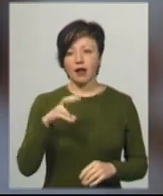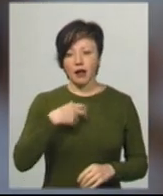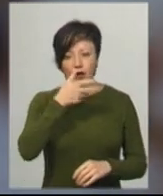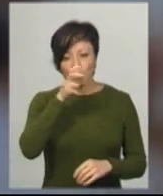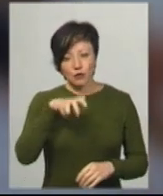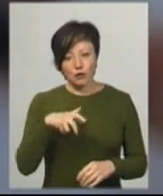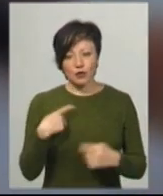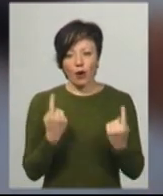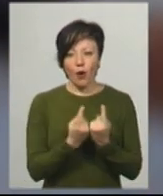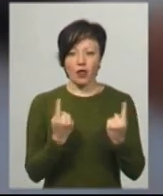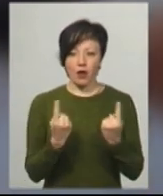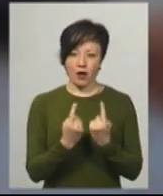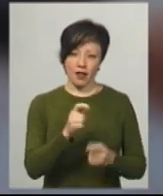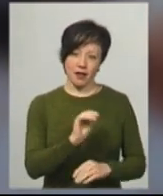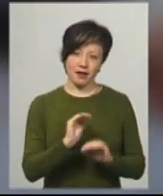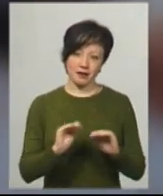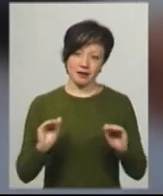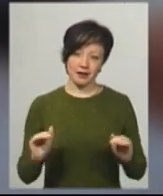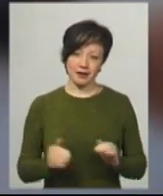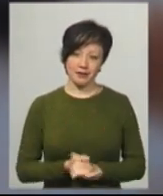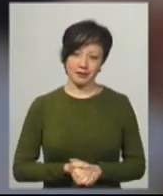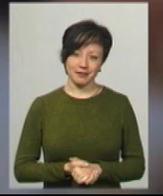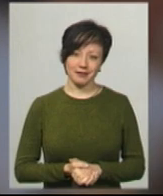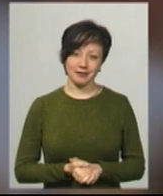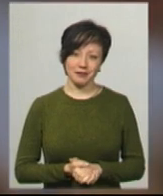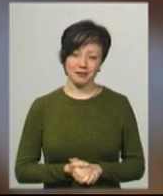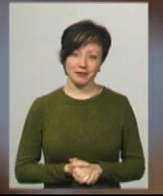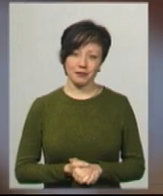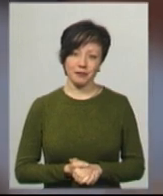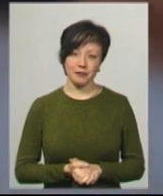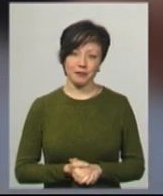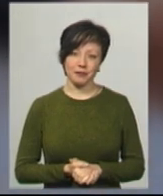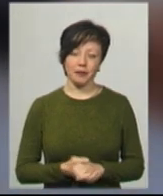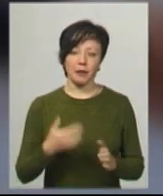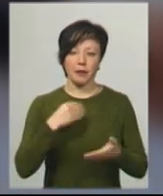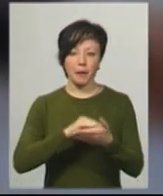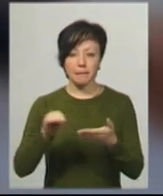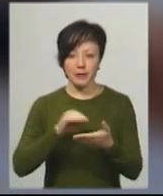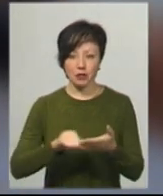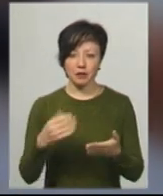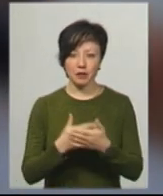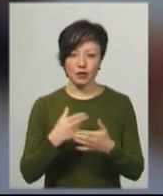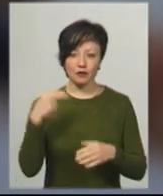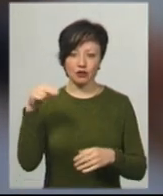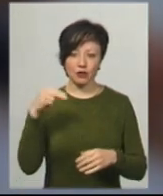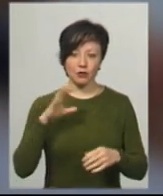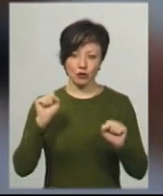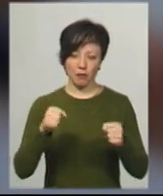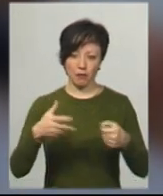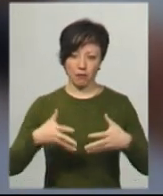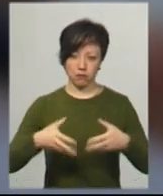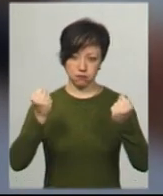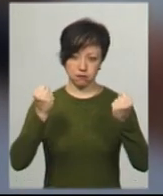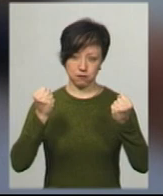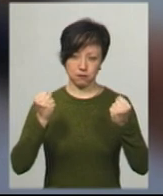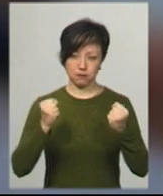однокласниками, вай-фай буває, глючить. наприклад, ми пишемо, що вчительку вибити може. І от